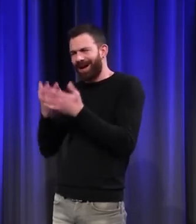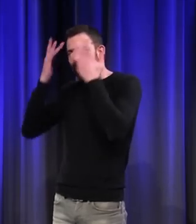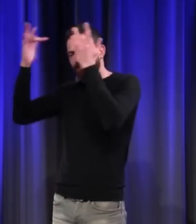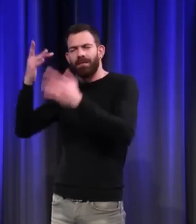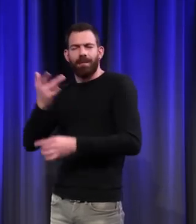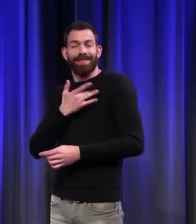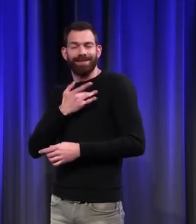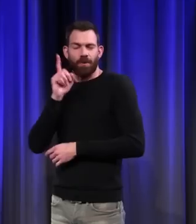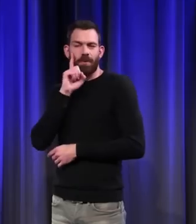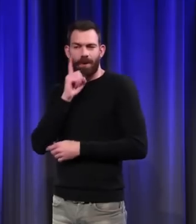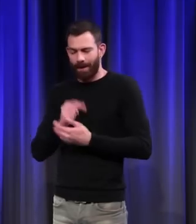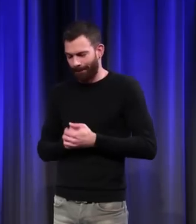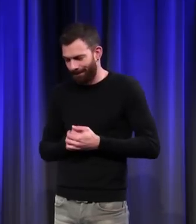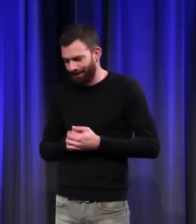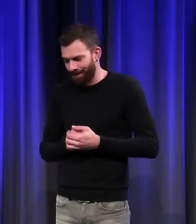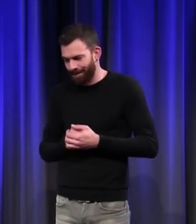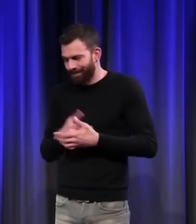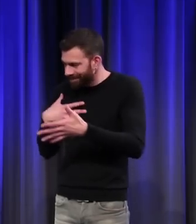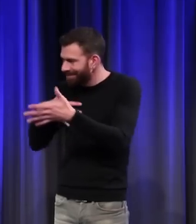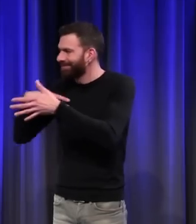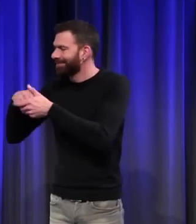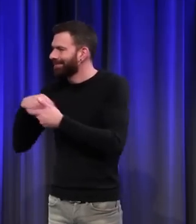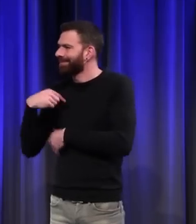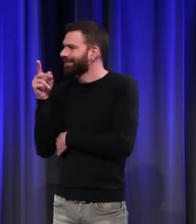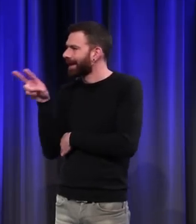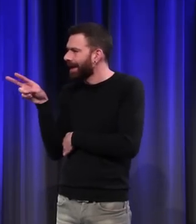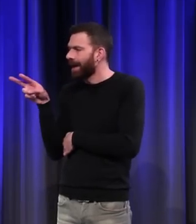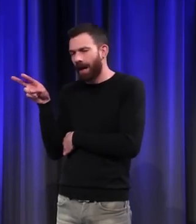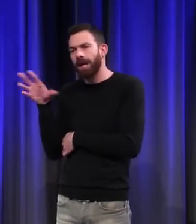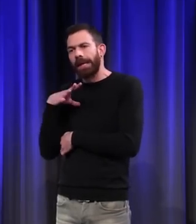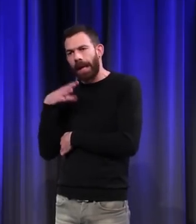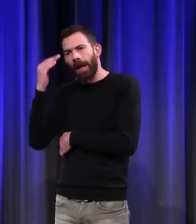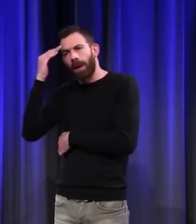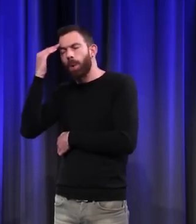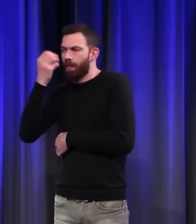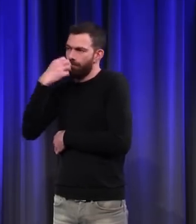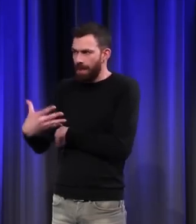qu'il prend conscience de ce qu'on connaît bien et de ce qu'on connaît mal.